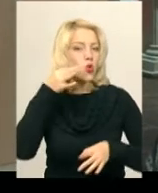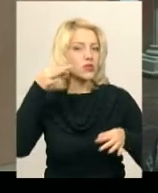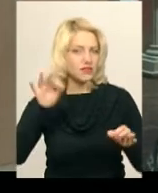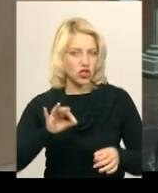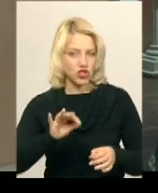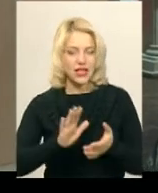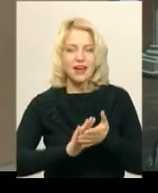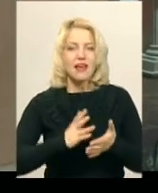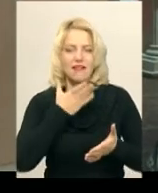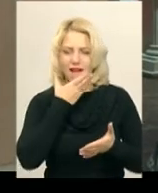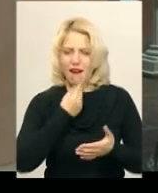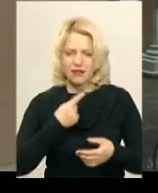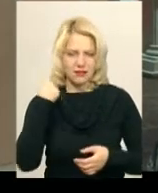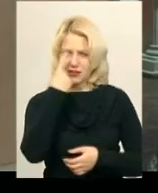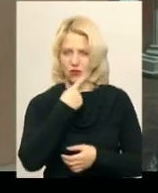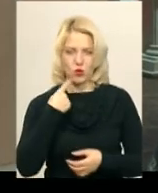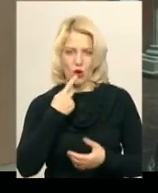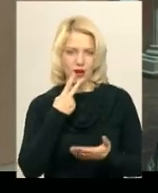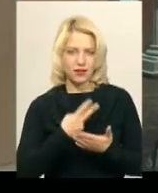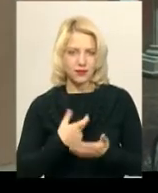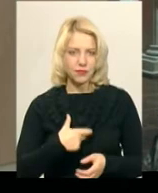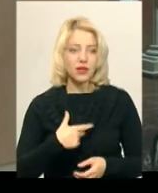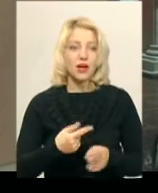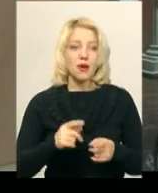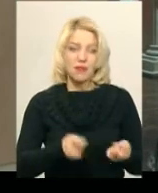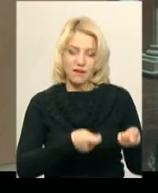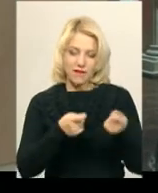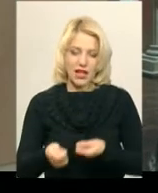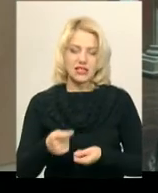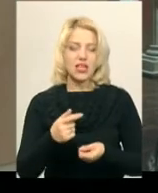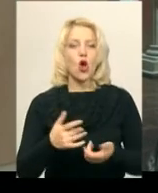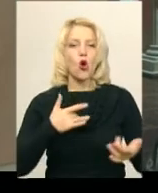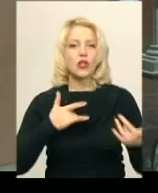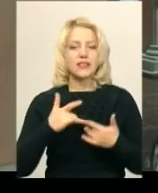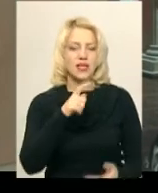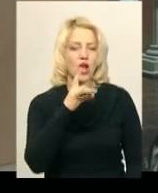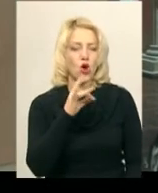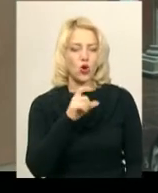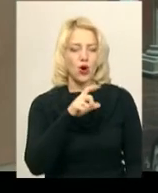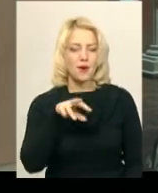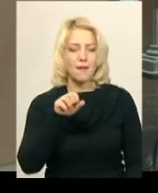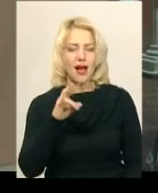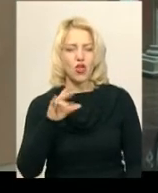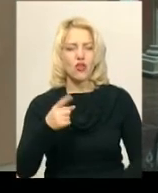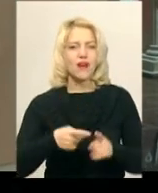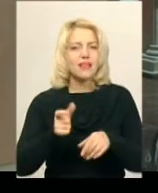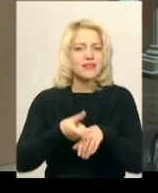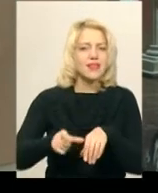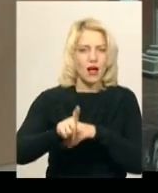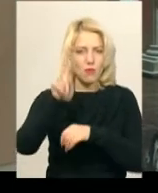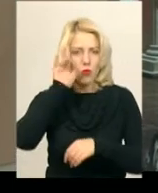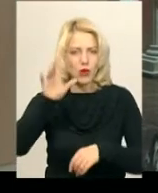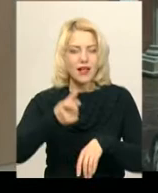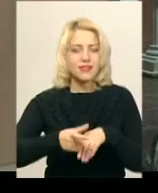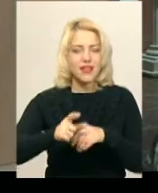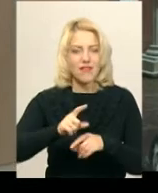яскравий і дуже індивідуальний. Ми привезли цього разу другий концерт Рахманінова. Це, мабуть, один із найпопулярніших, найвідоміших